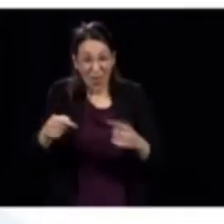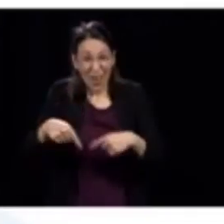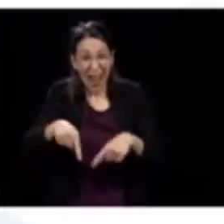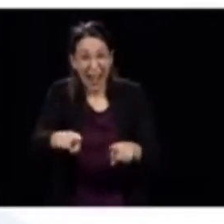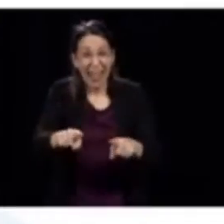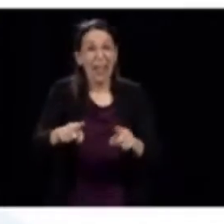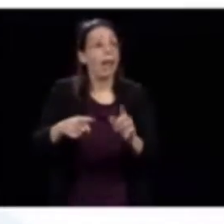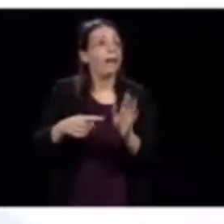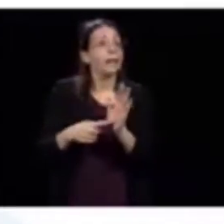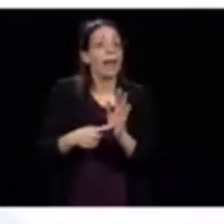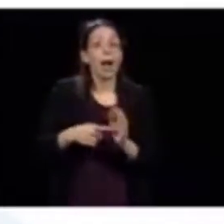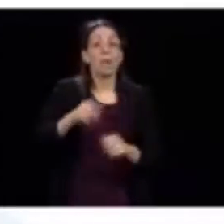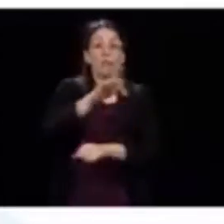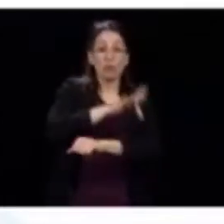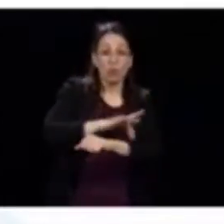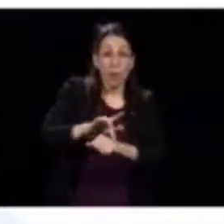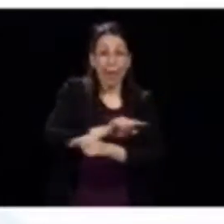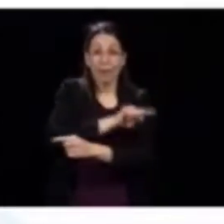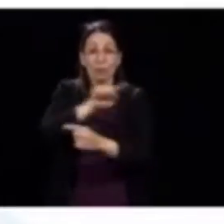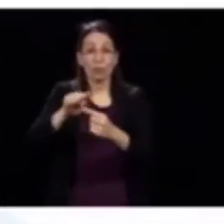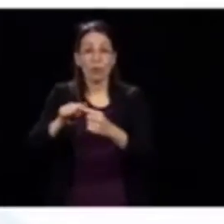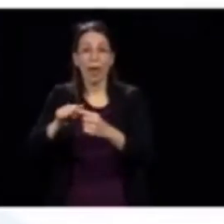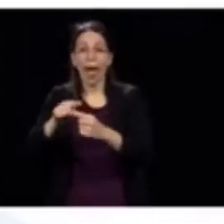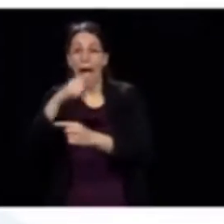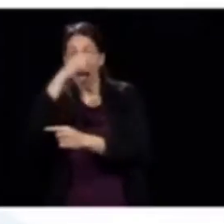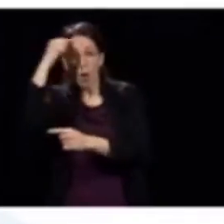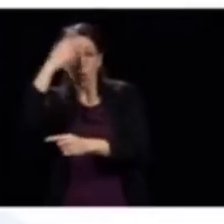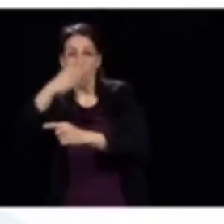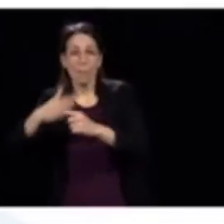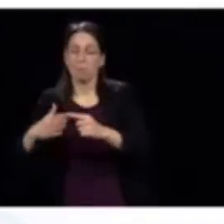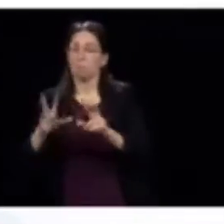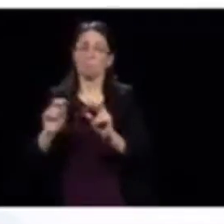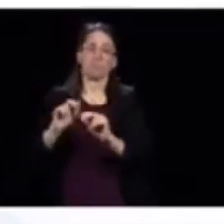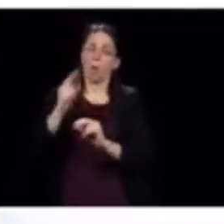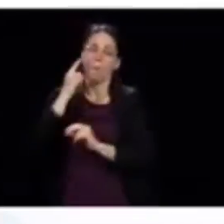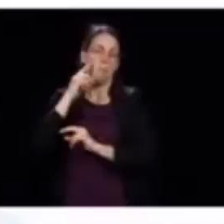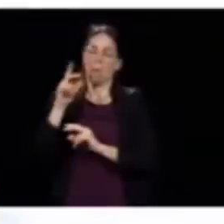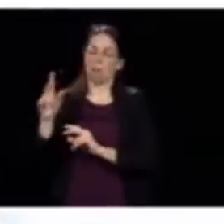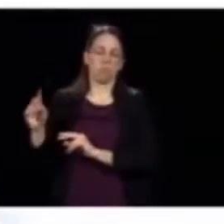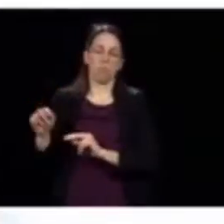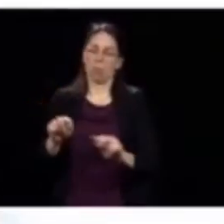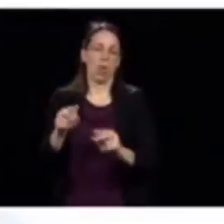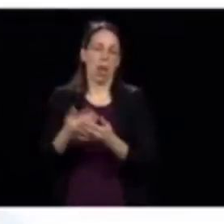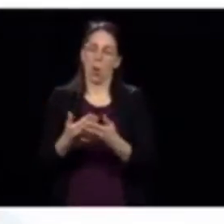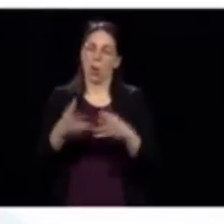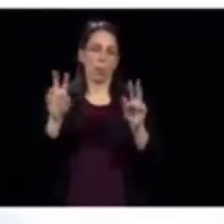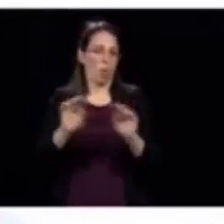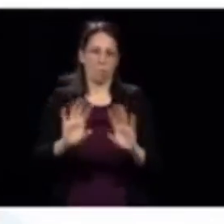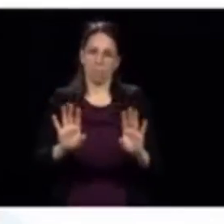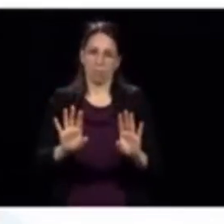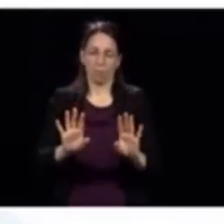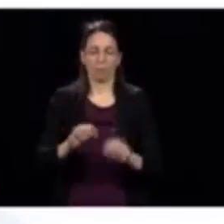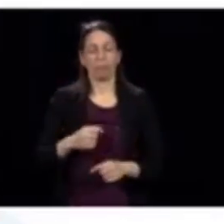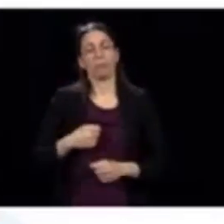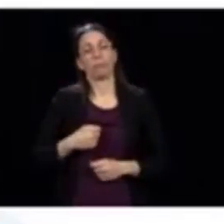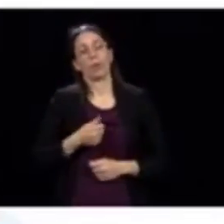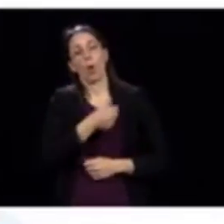envisagé. Juillet, puis jusqu'à la mi-août, ce n pas quelque chose qui est envisagé. Sinon, sur un autre sujet,